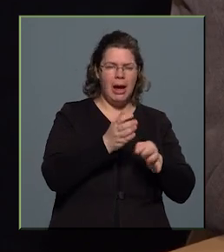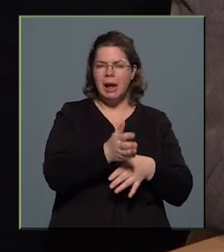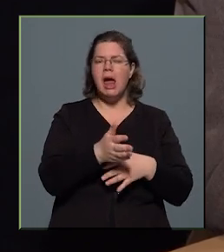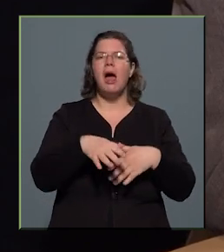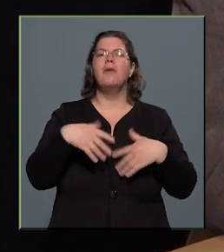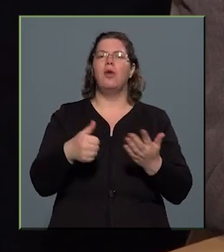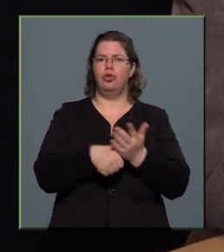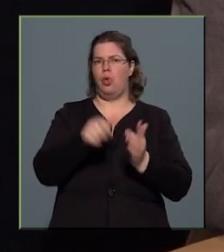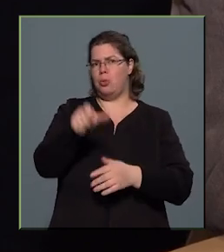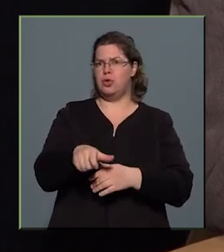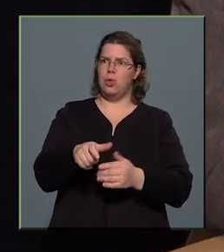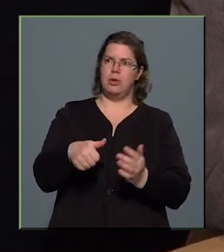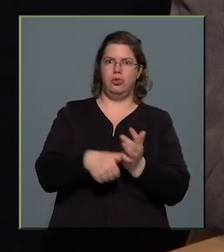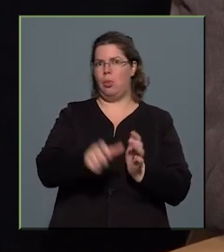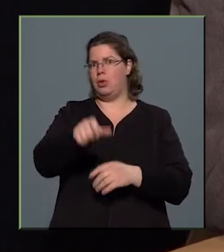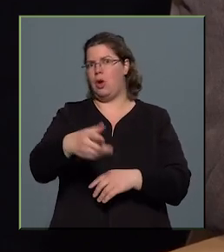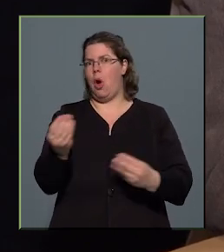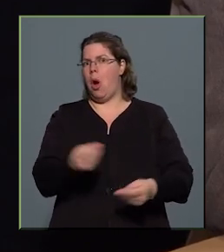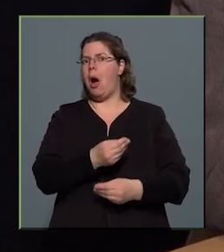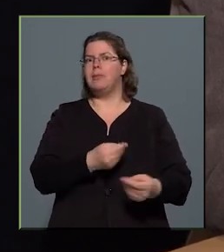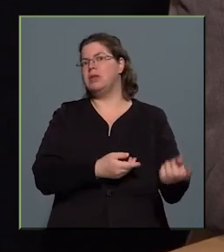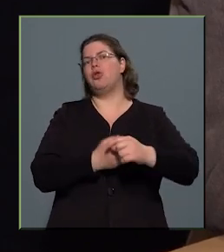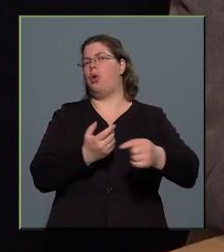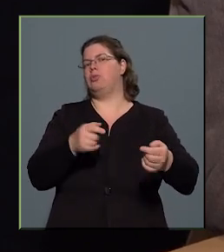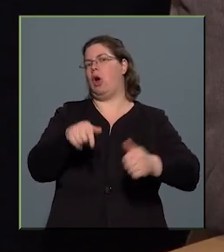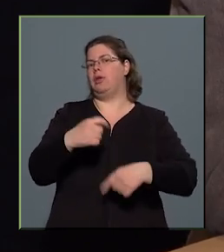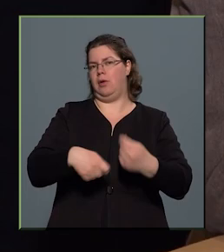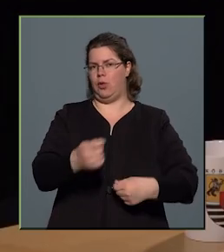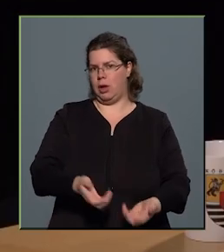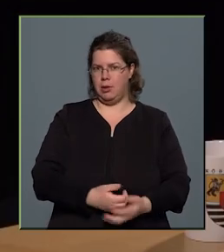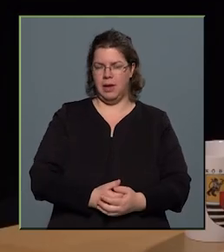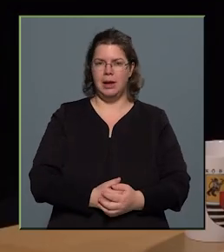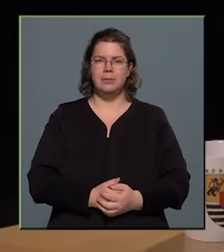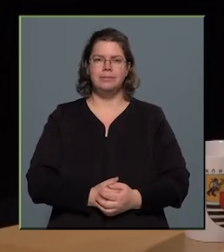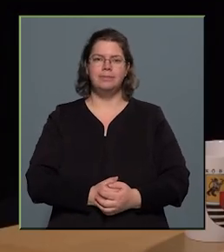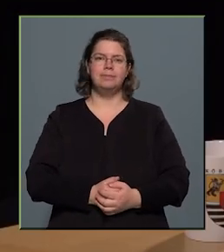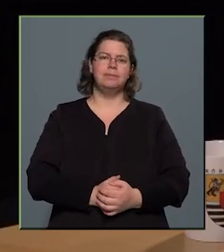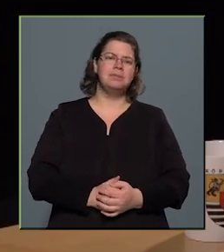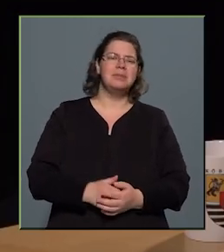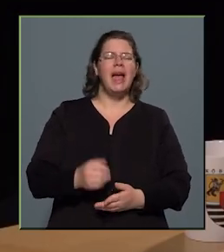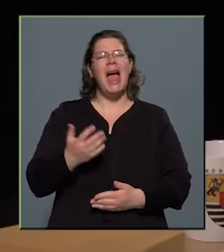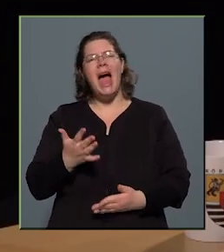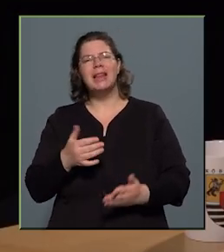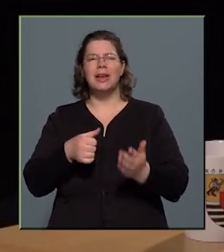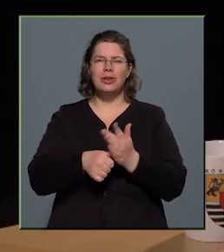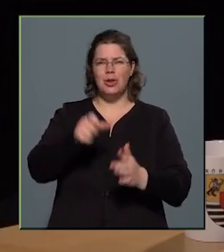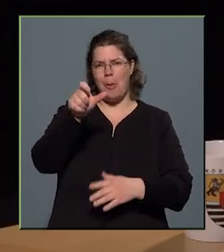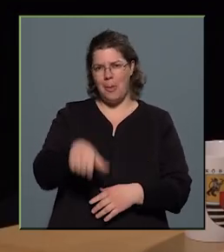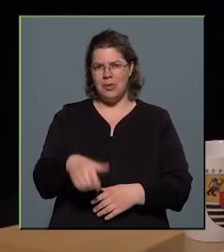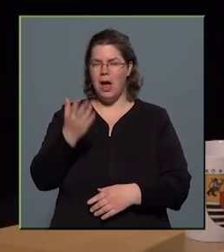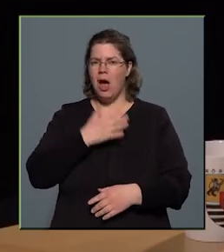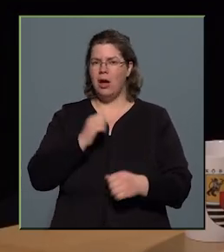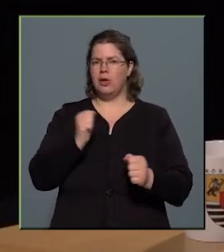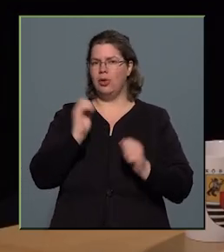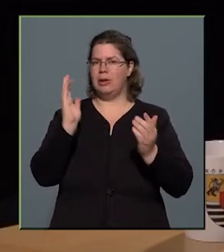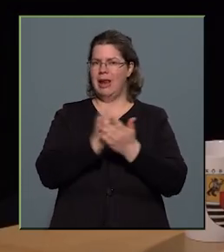egy nyomozó az nyomozó, és ami a kezébe kerül, azzal foglalkozik? Hát a nyomozó, ha nagyon